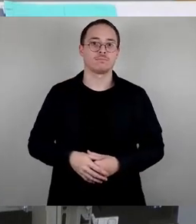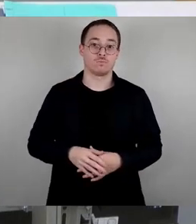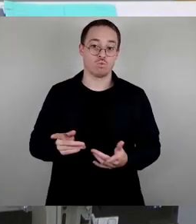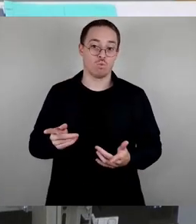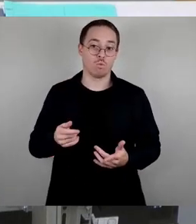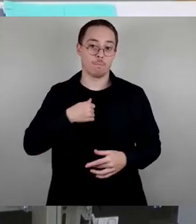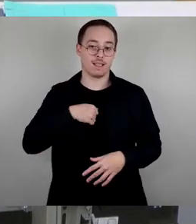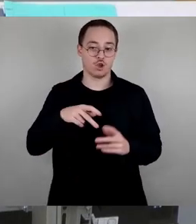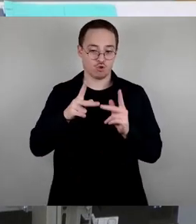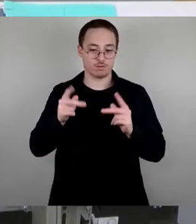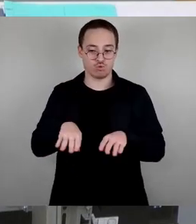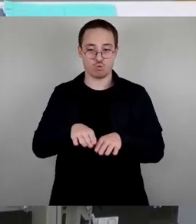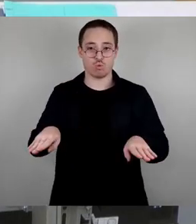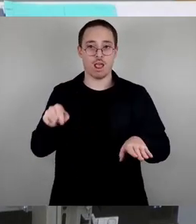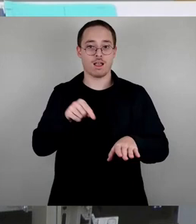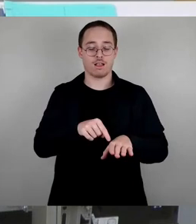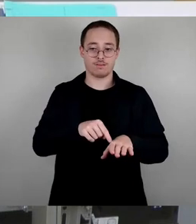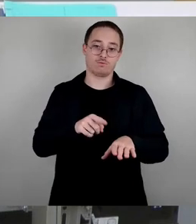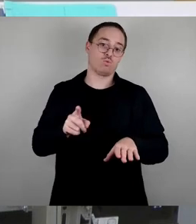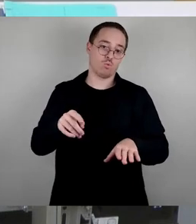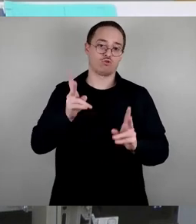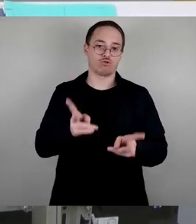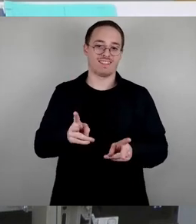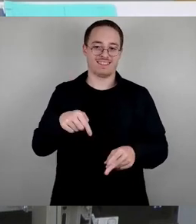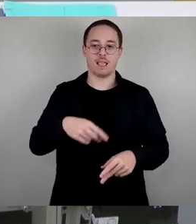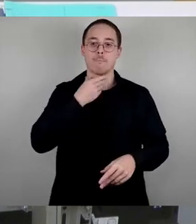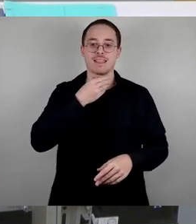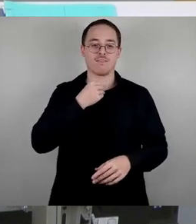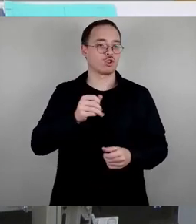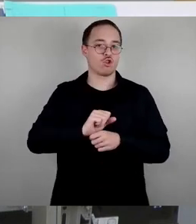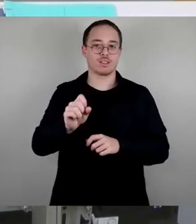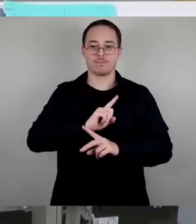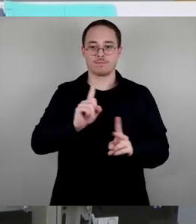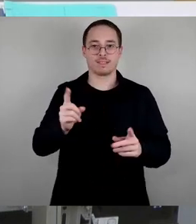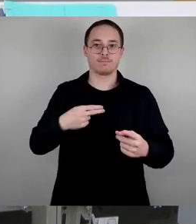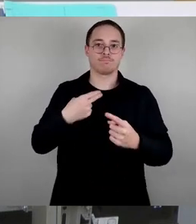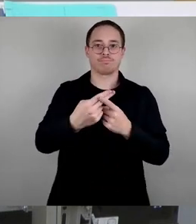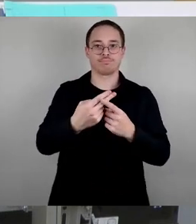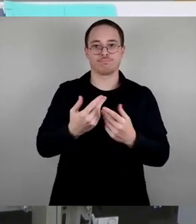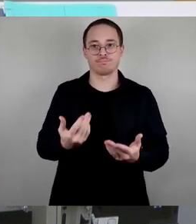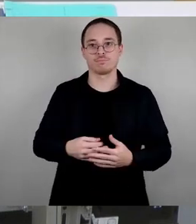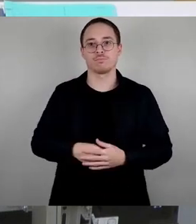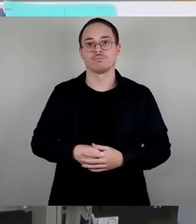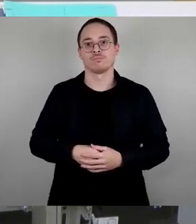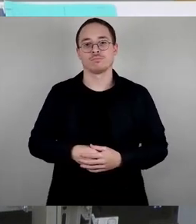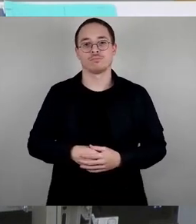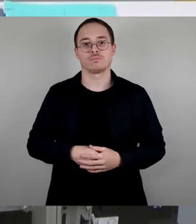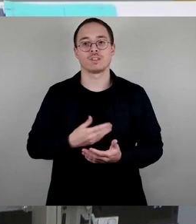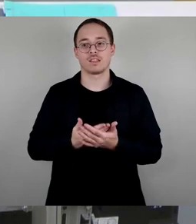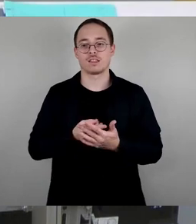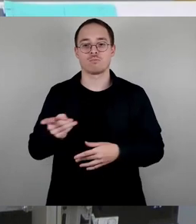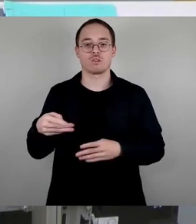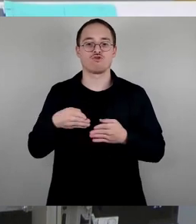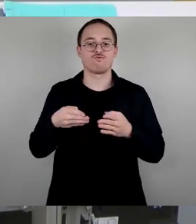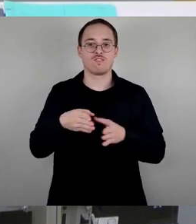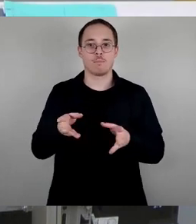dem bestehenden Bedarf nicht gerecht. Noch immer stehen beispielsweise die notwendigen Schwimmhallen-Erneuerungen im Dresdner Norden, Nordwesten